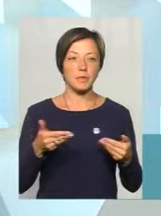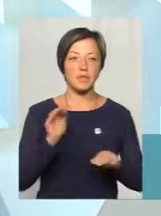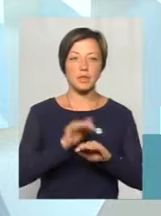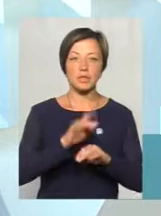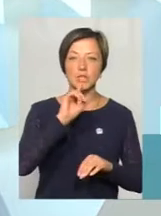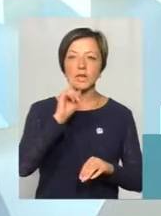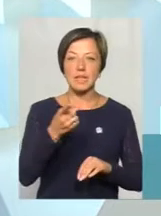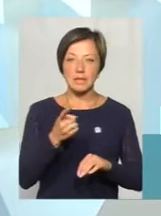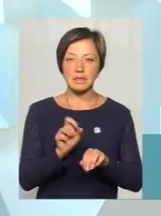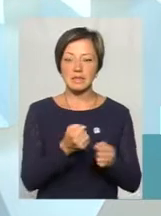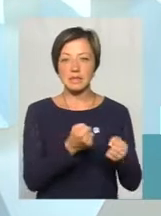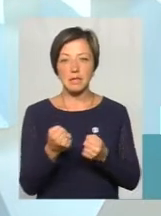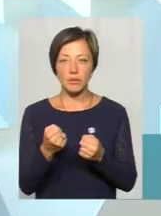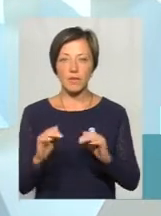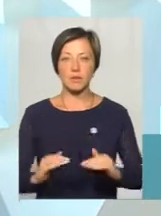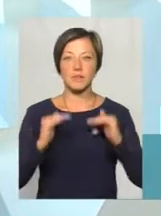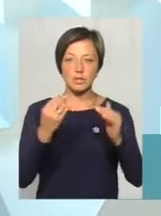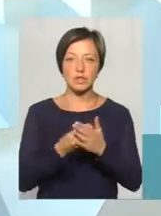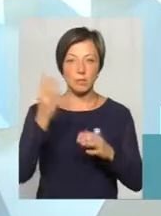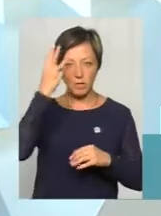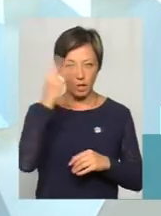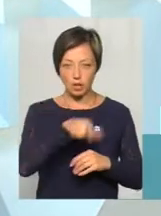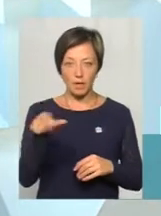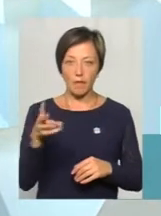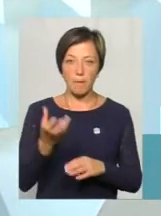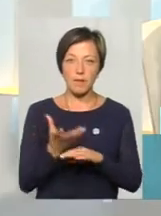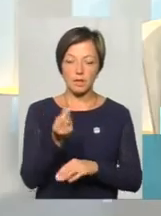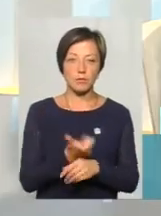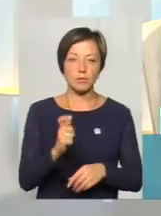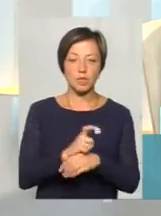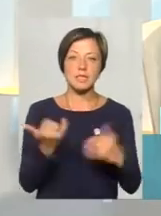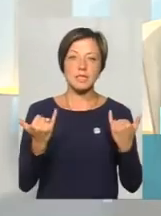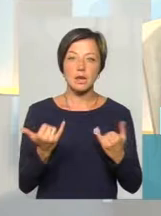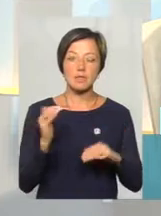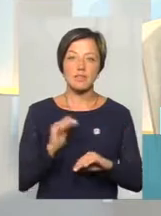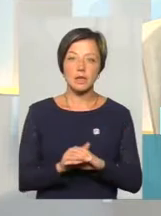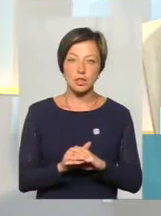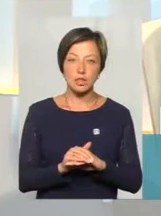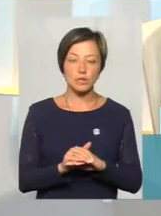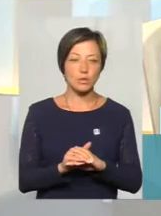стримували підвищення тарифів, щоб хмельничани не платили більше. Зараз, фактично,